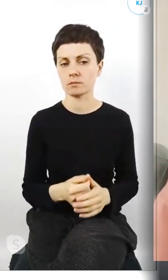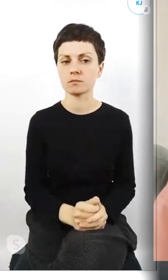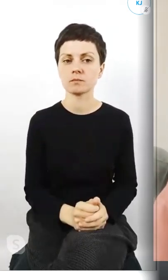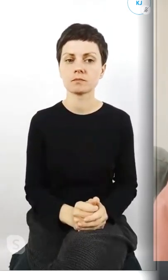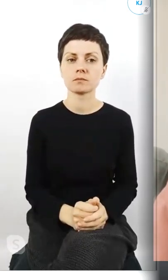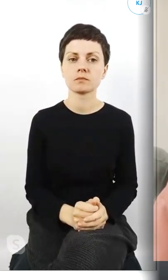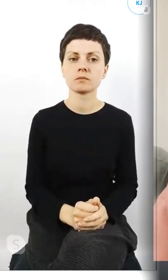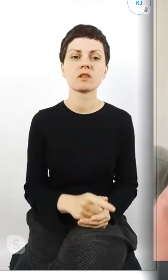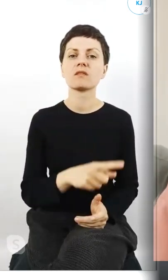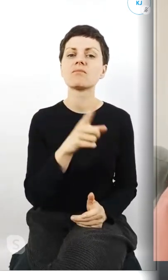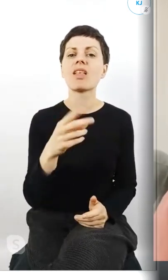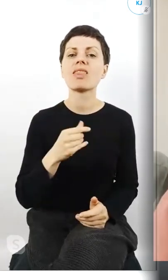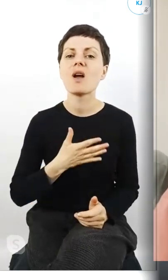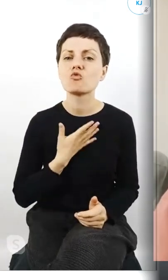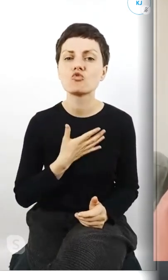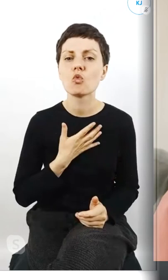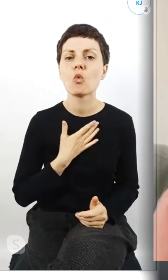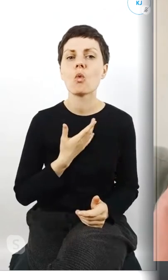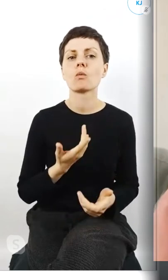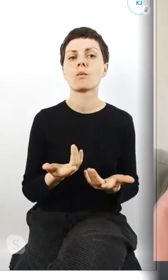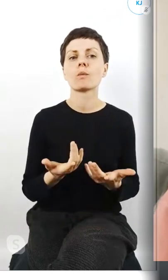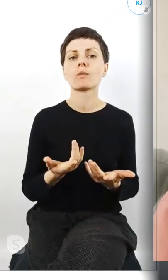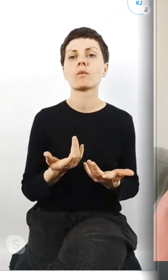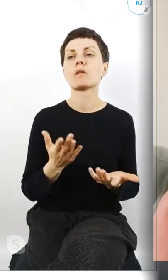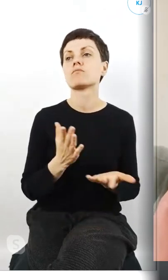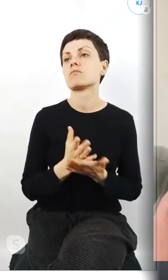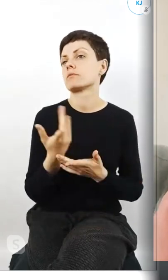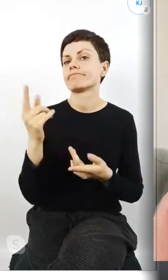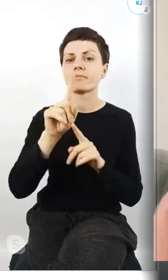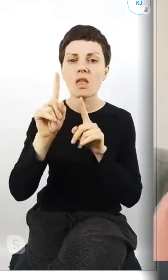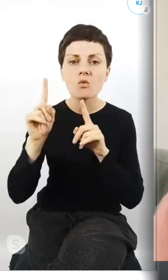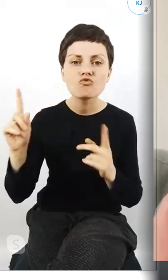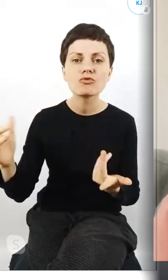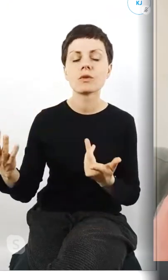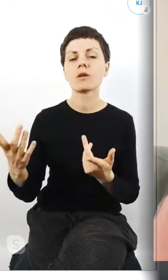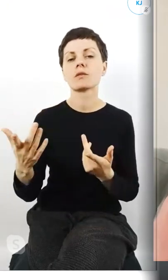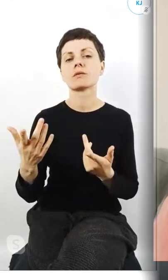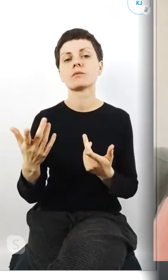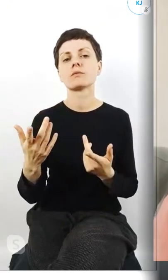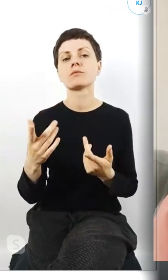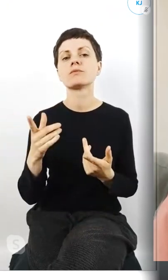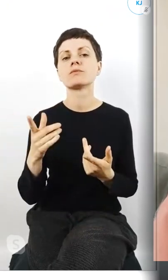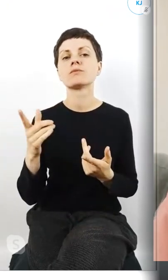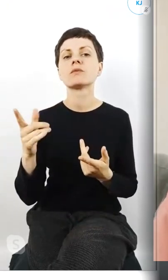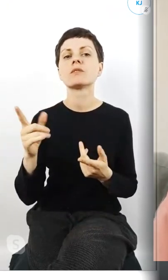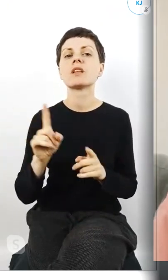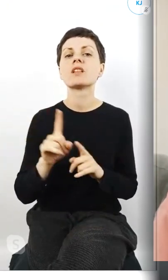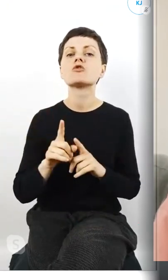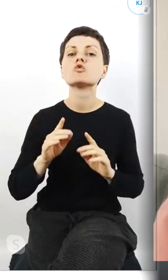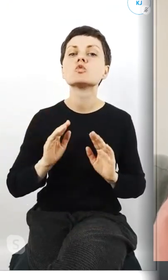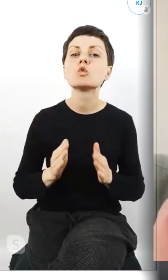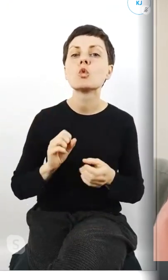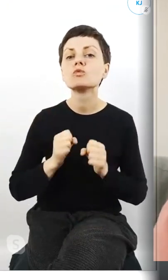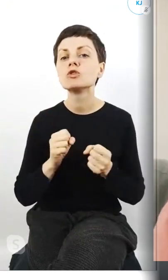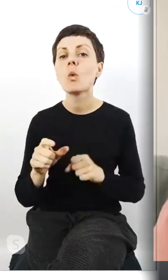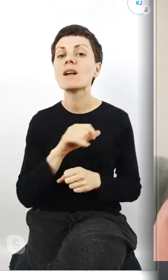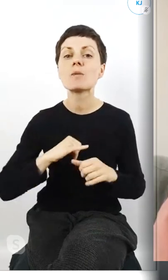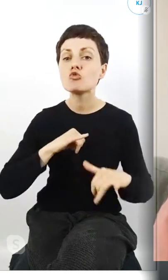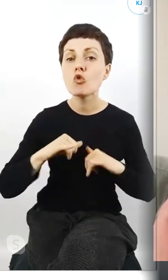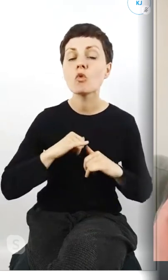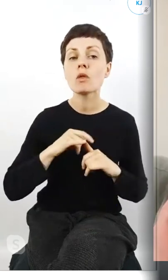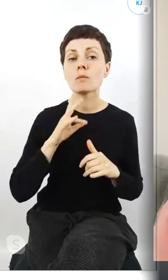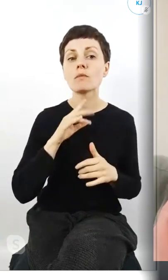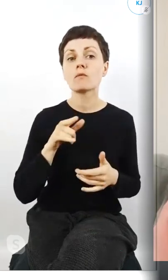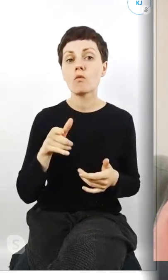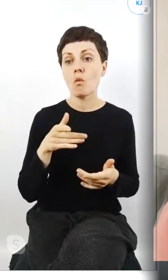nie czują przez nie wiem przez nauczycieli w szkole sposoby działania ich samorządów szkolnych że mają jakieś